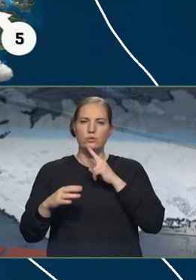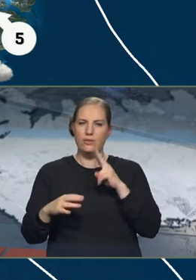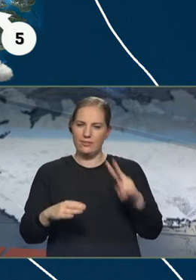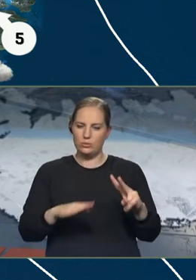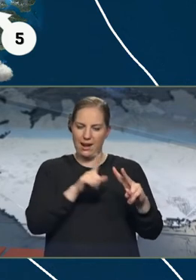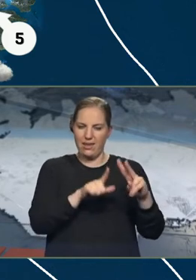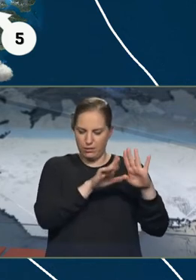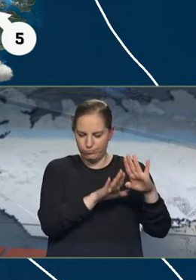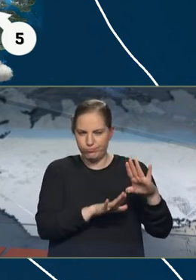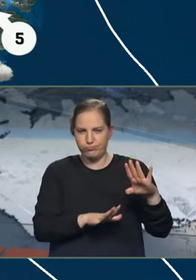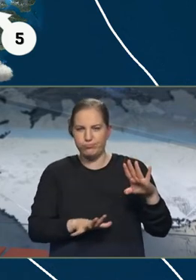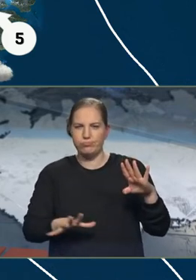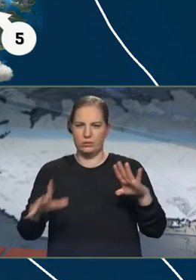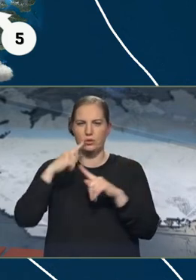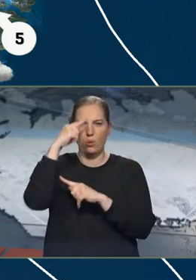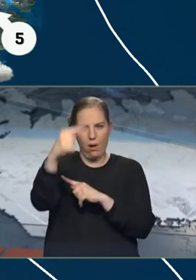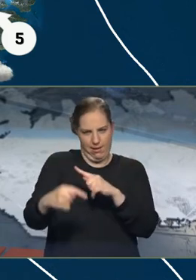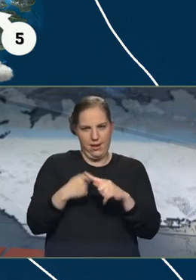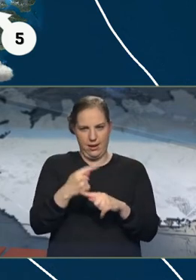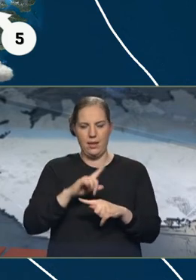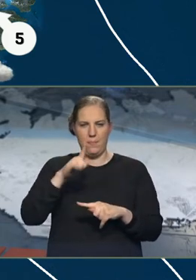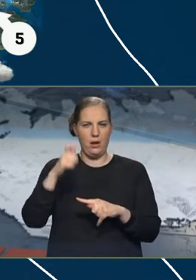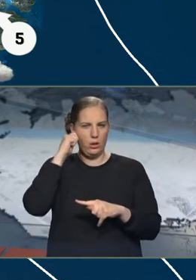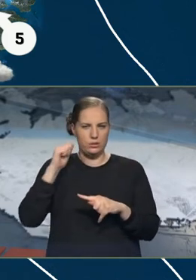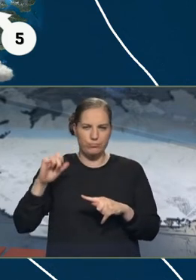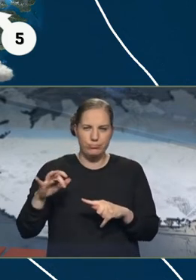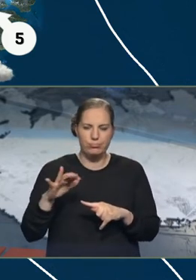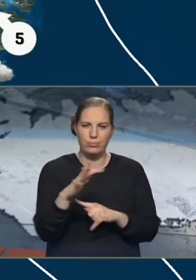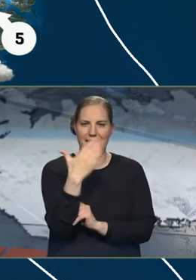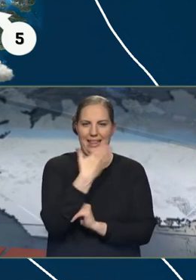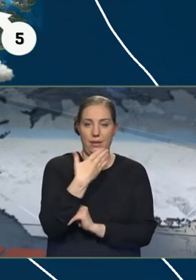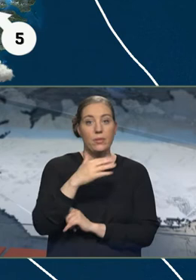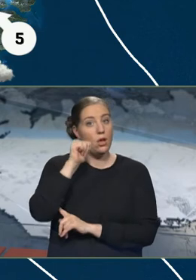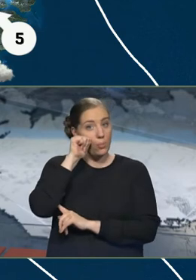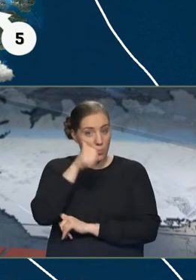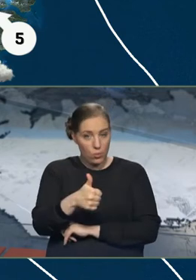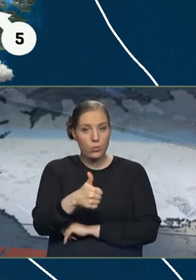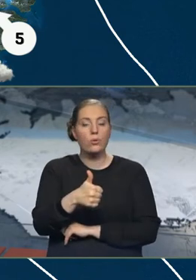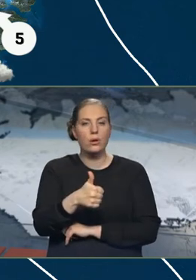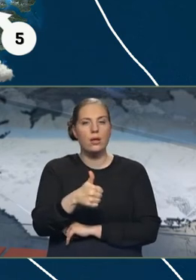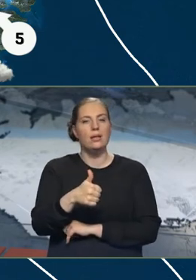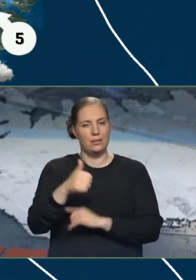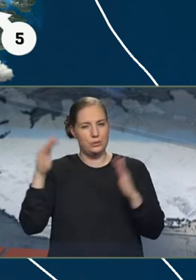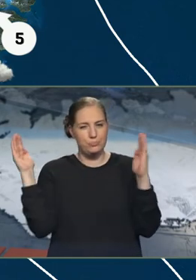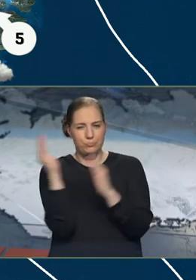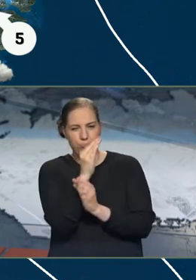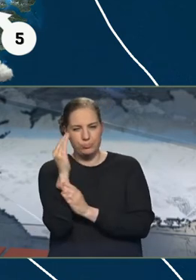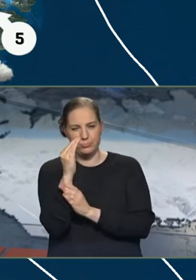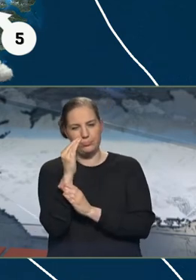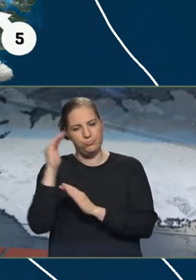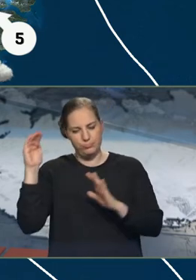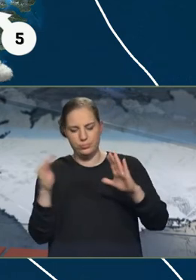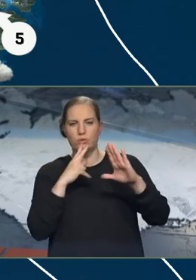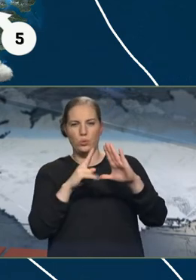í hafi sem nálgast landi í næsta sólarringin með vaxandi austanátt og hlýnandi veðri. Á morgun verður komið austan hvast viðrið síðist á landinu og